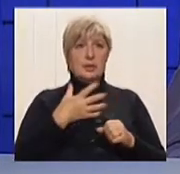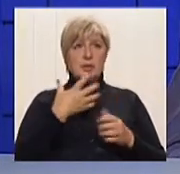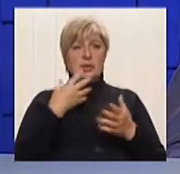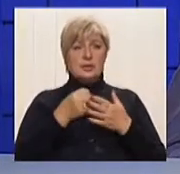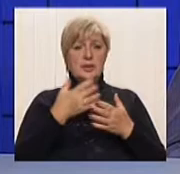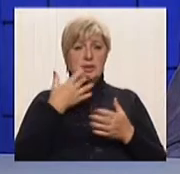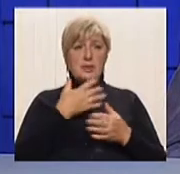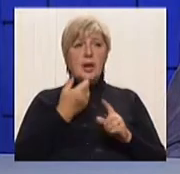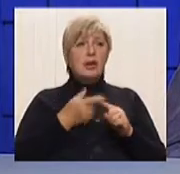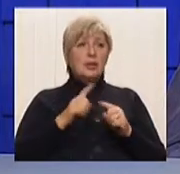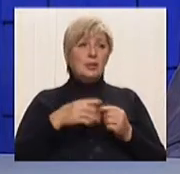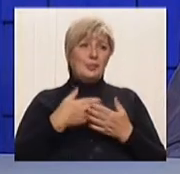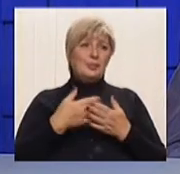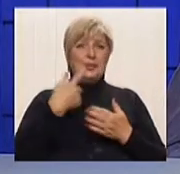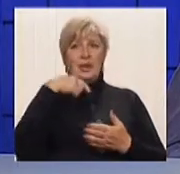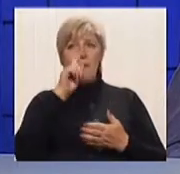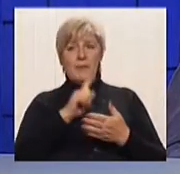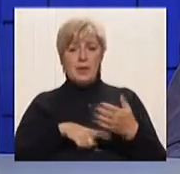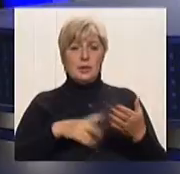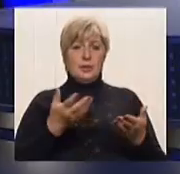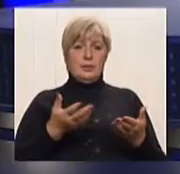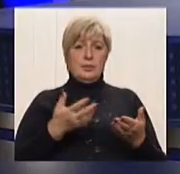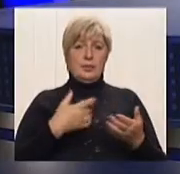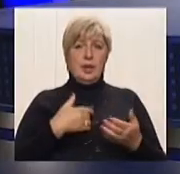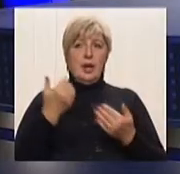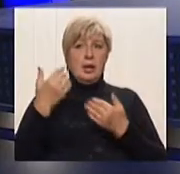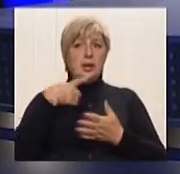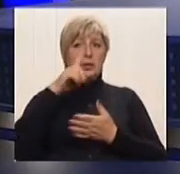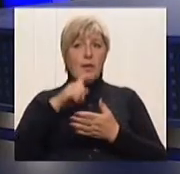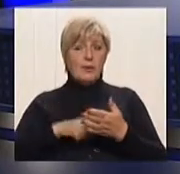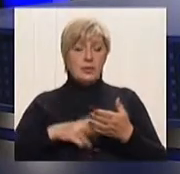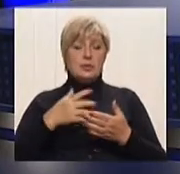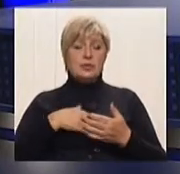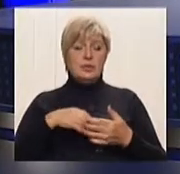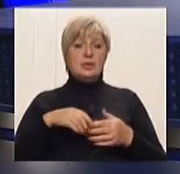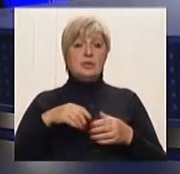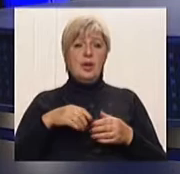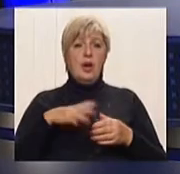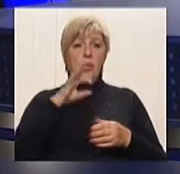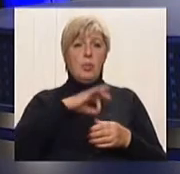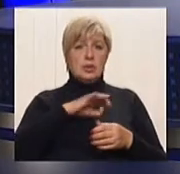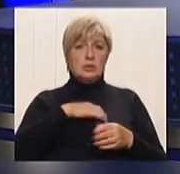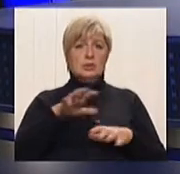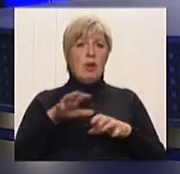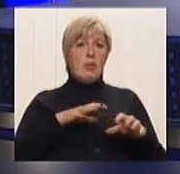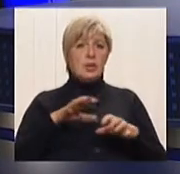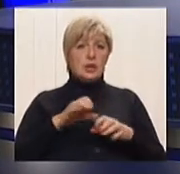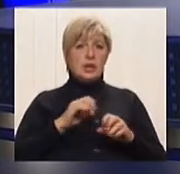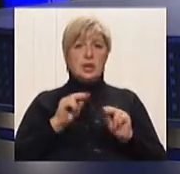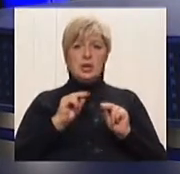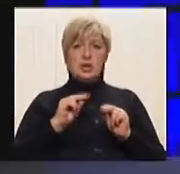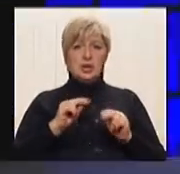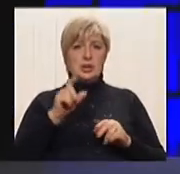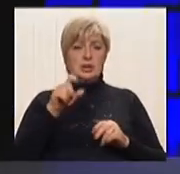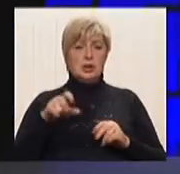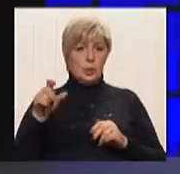яка довірчує ці люди, і їх довірчістю більше всього використовуються розличні мошенники і нечестні підприємники, сожалению.